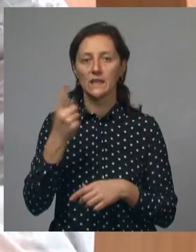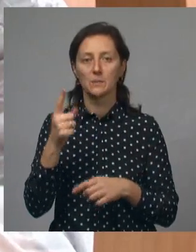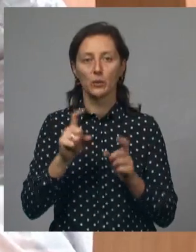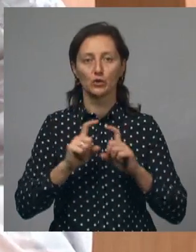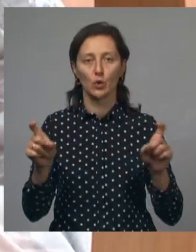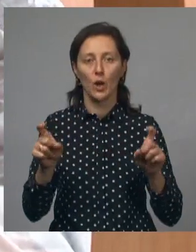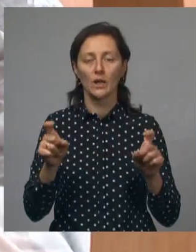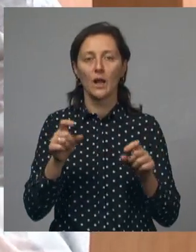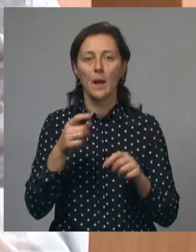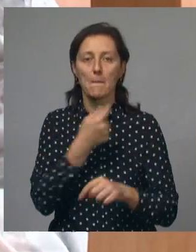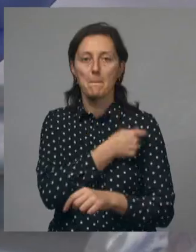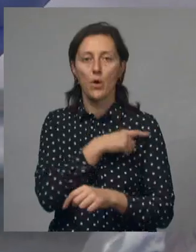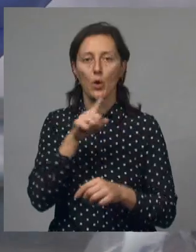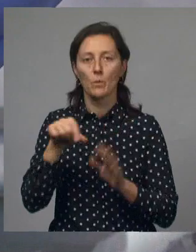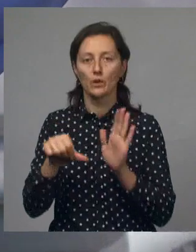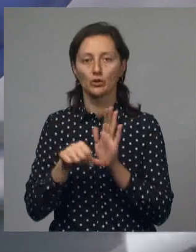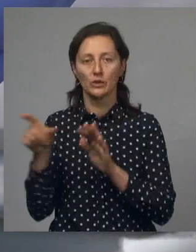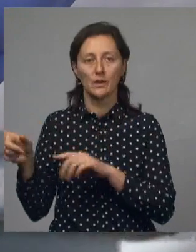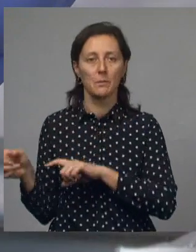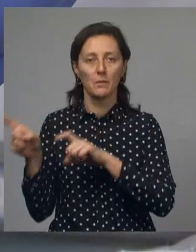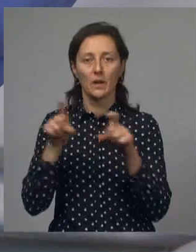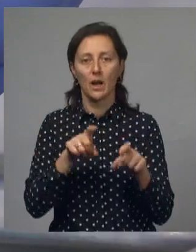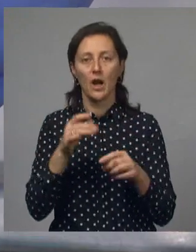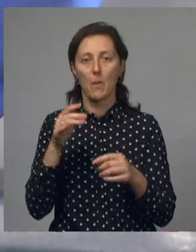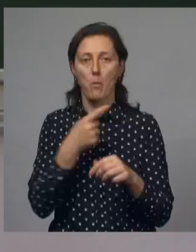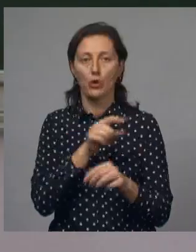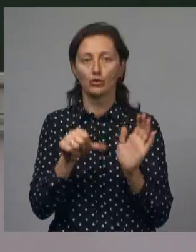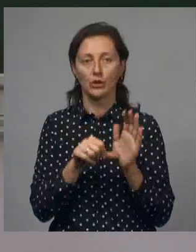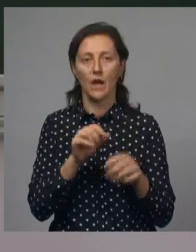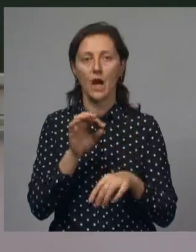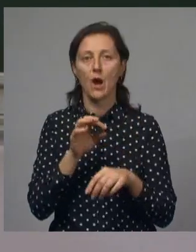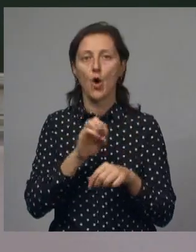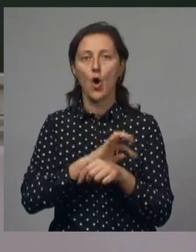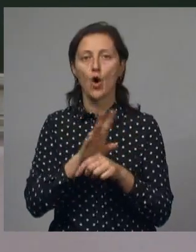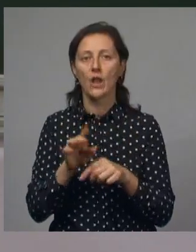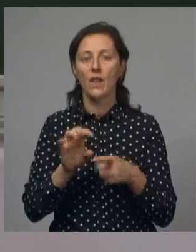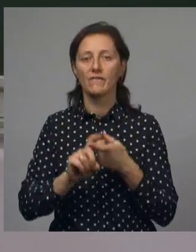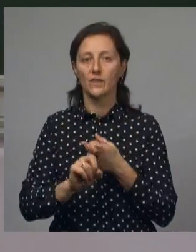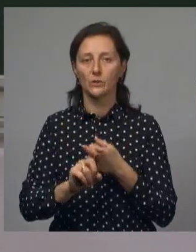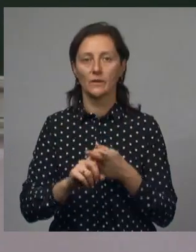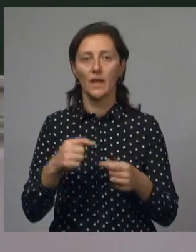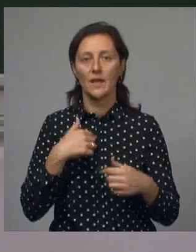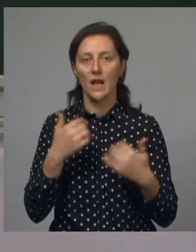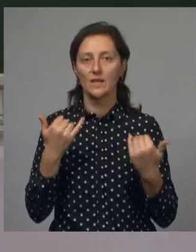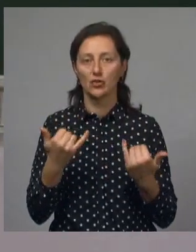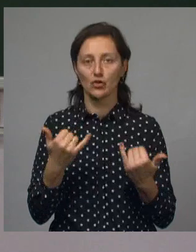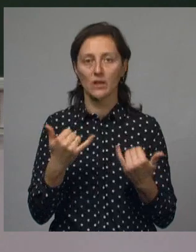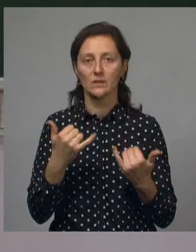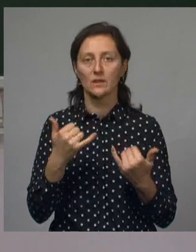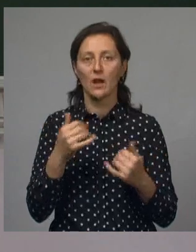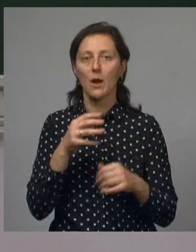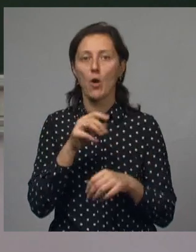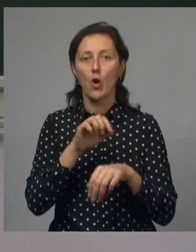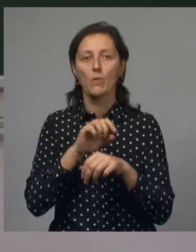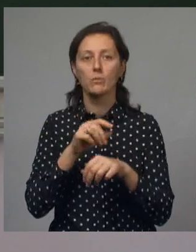– пациенты 6 поликлиники, которая сейчас работает в режиме ковид-госпиталя. Я в 6-ю поликлинику, она же ближе всего к этому,